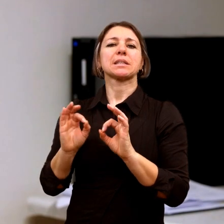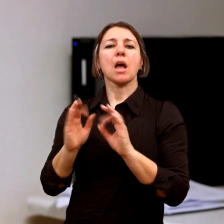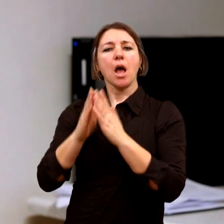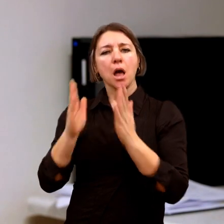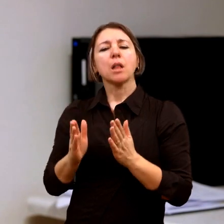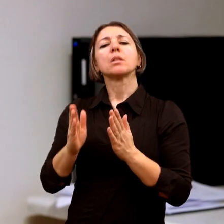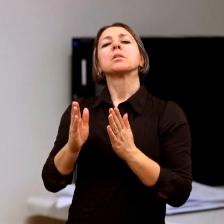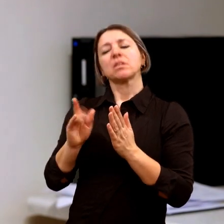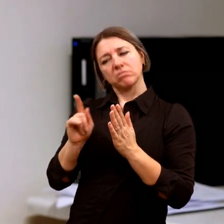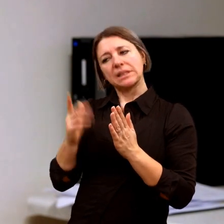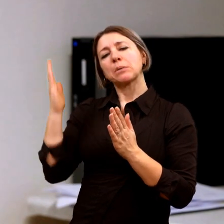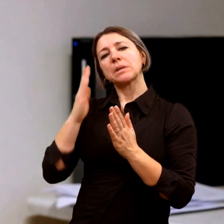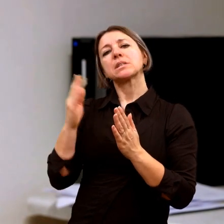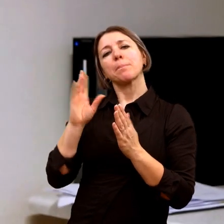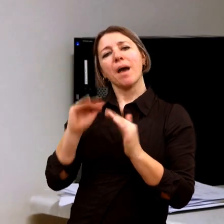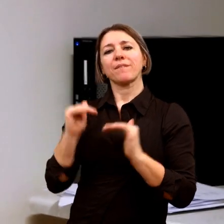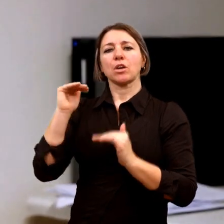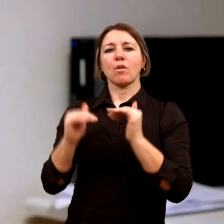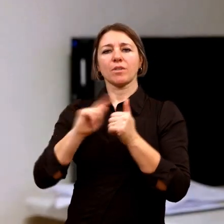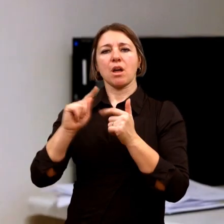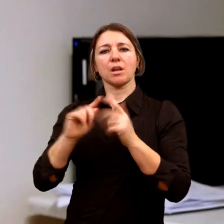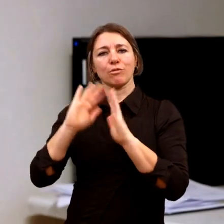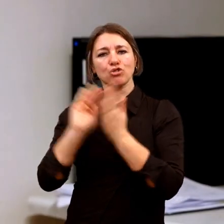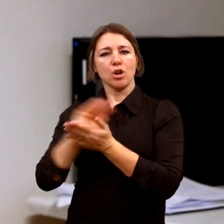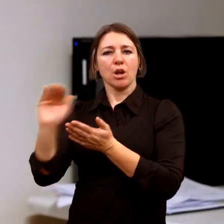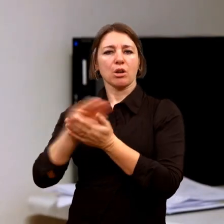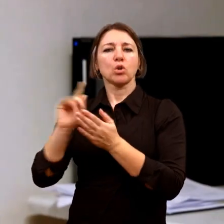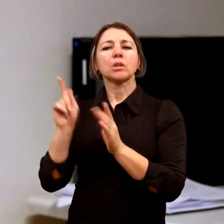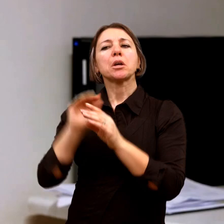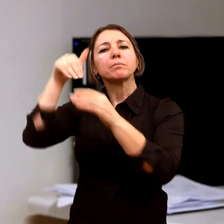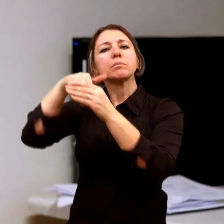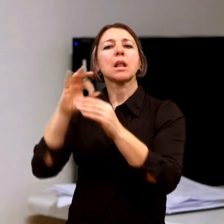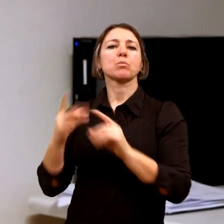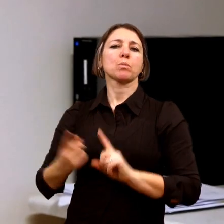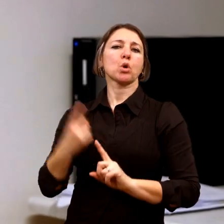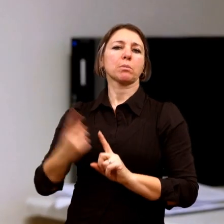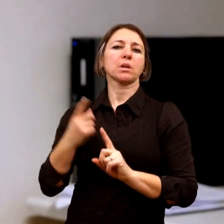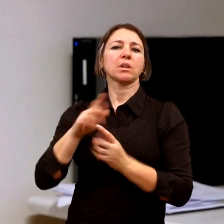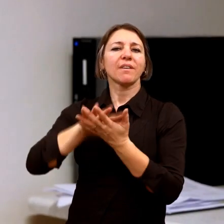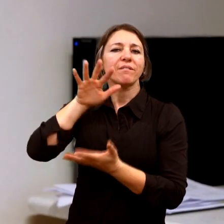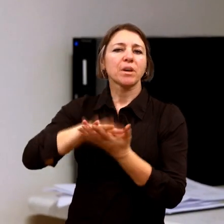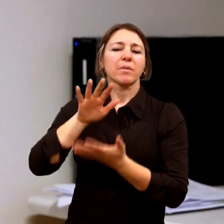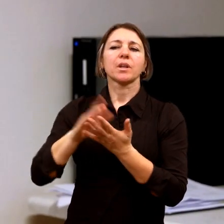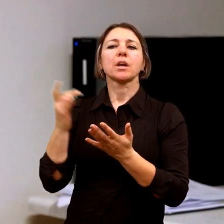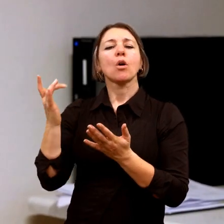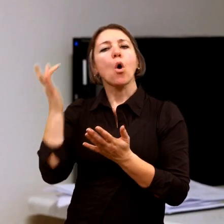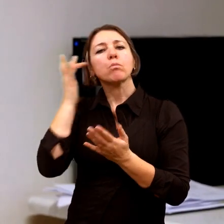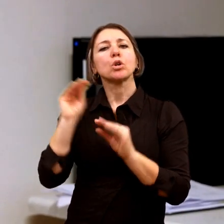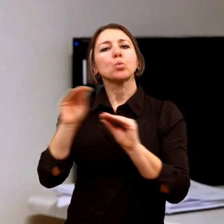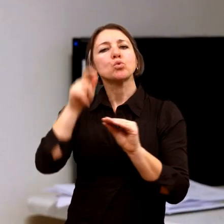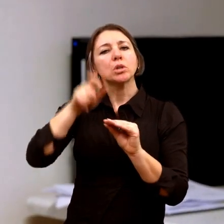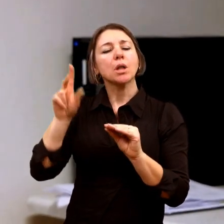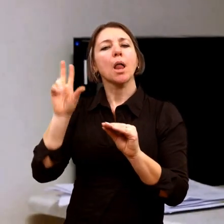těchto dovedností cíleněji a víc mají proto lepší podmínky, jsou speciálně vzdělaní. Takže